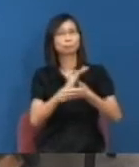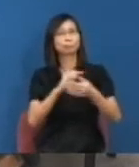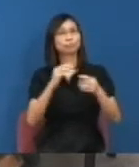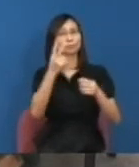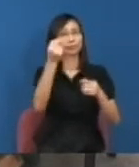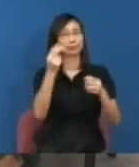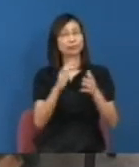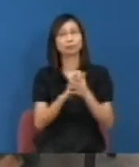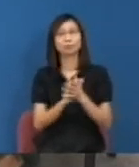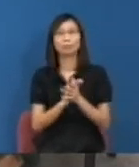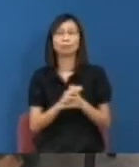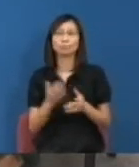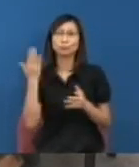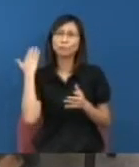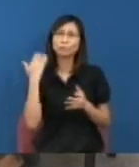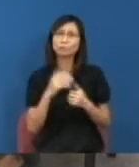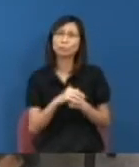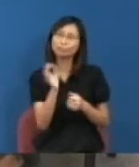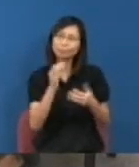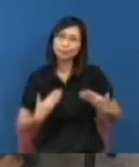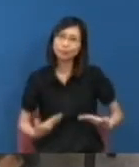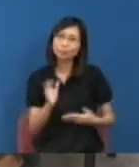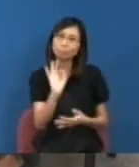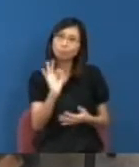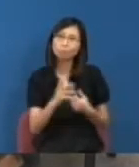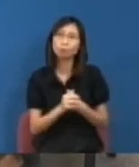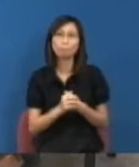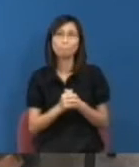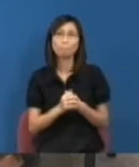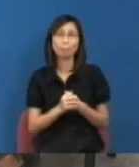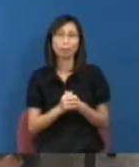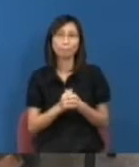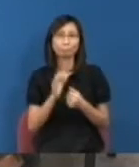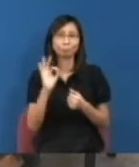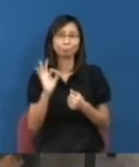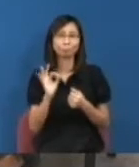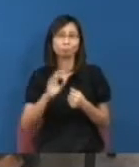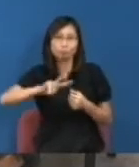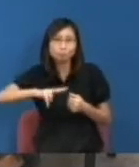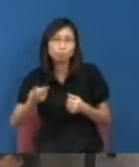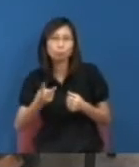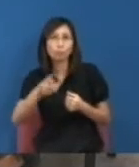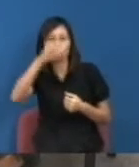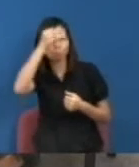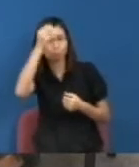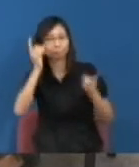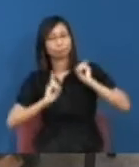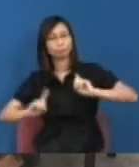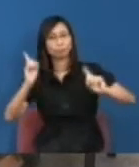依然沒有了如果沒有這個的話是令到學術自由大打折扣